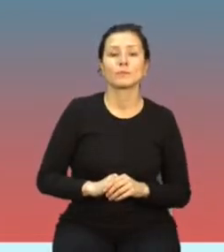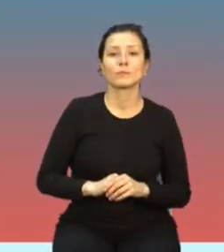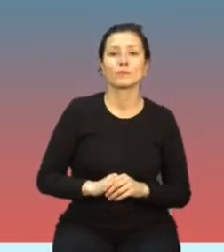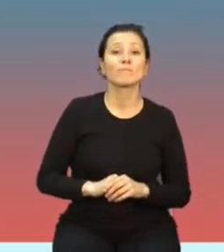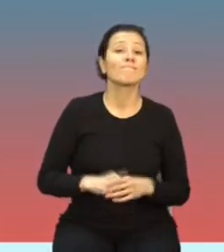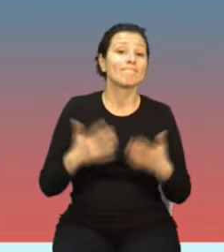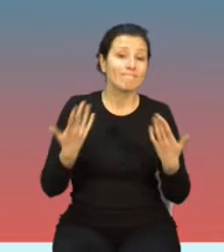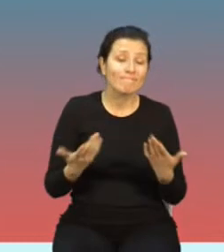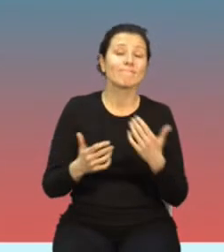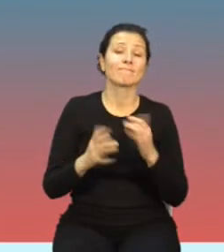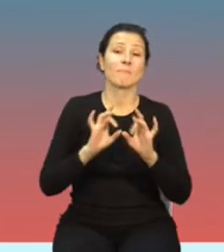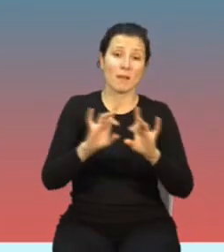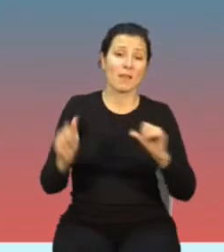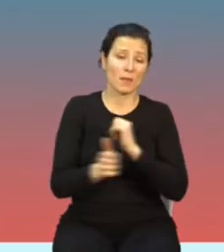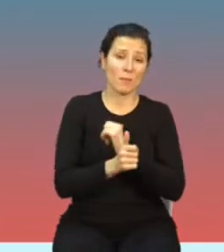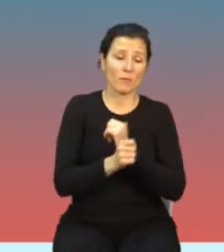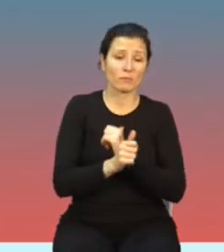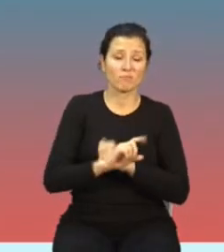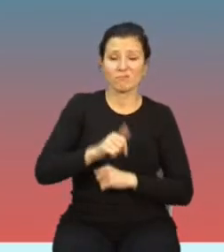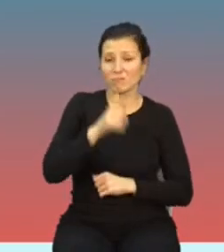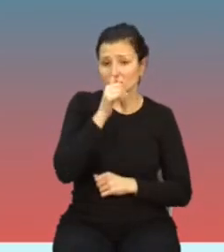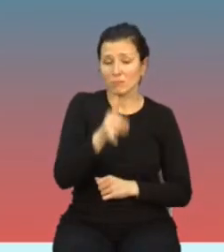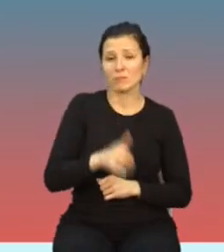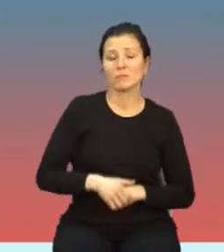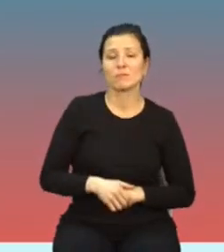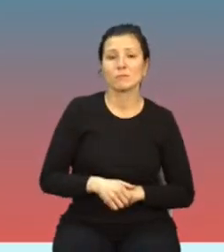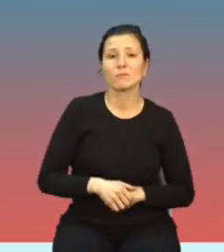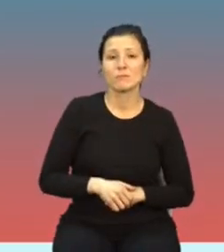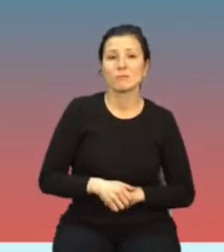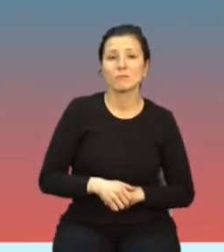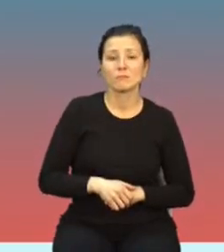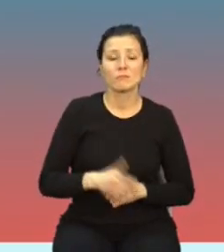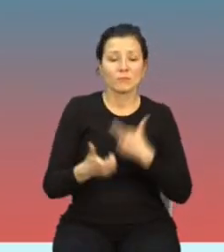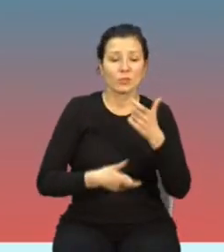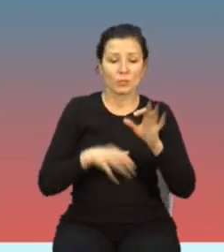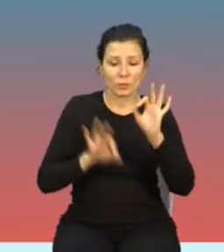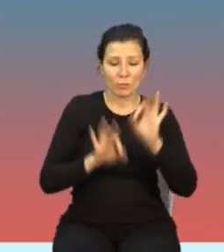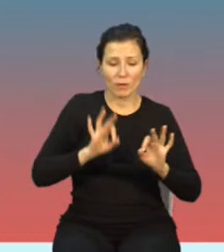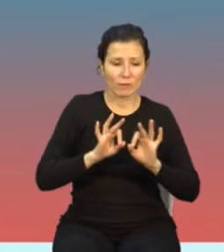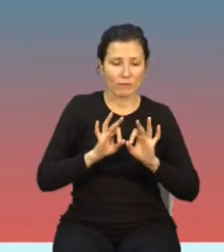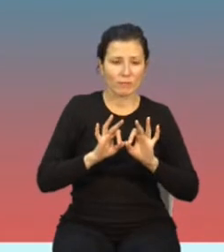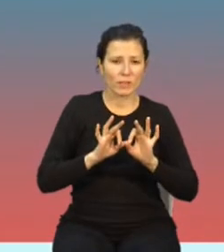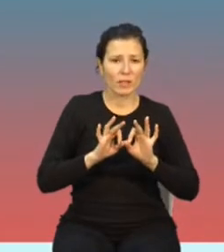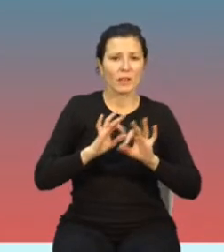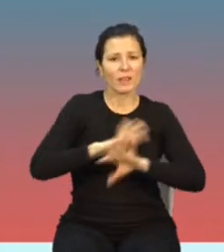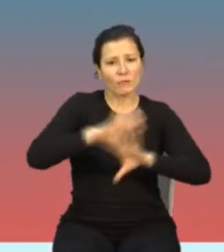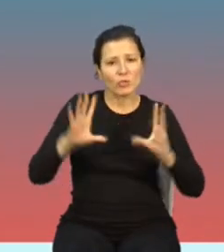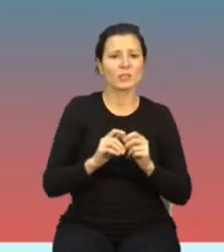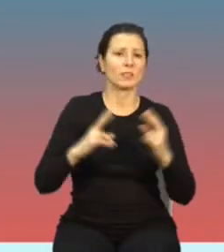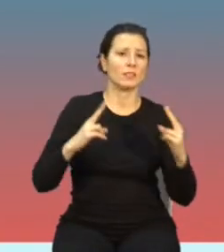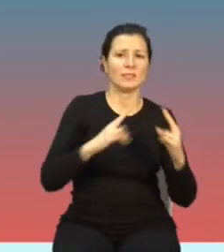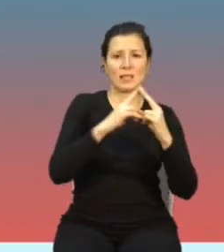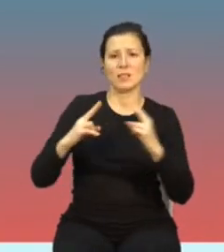powodu pandemii nie byliśmy w stanie przeprowadzić pomiary na tylu stacjach, na ilu byśmy chcieli.